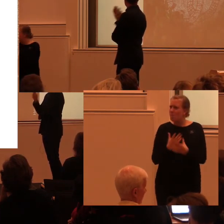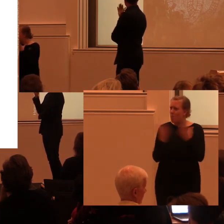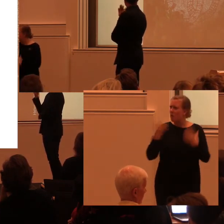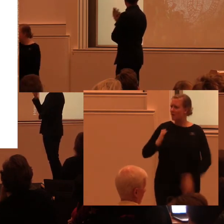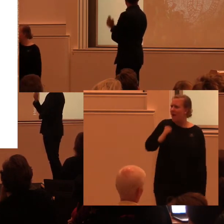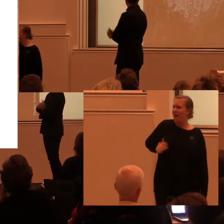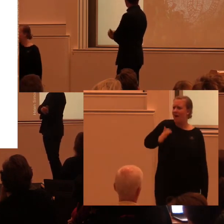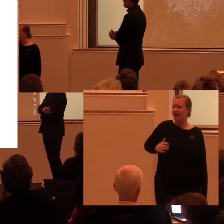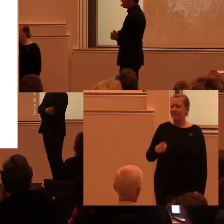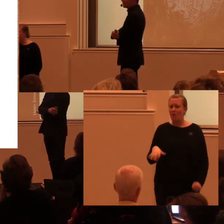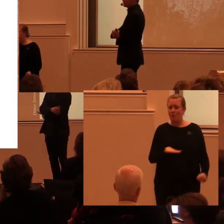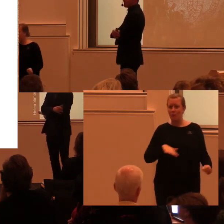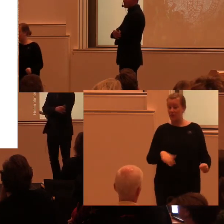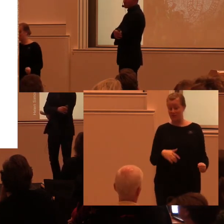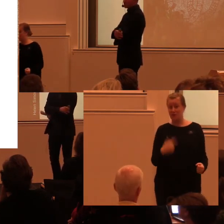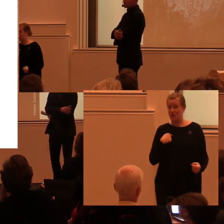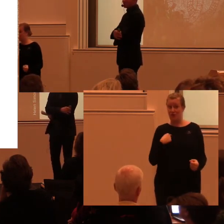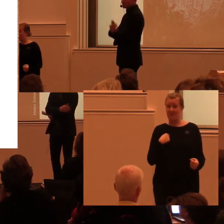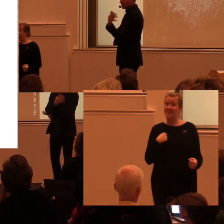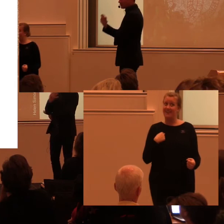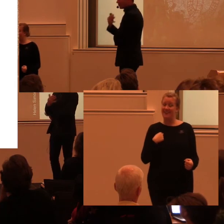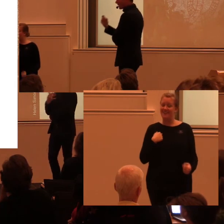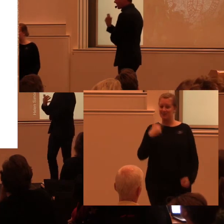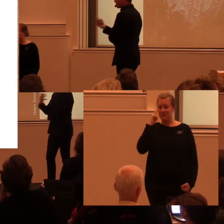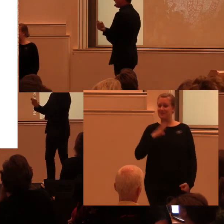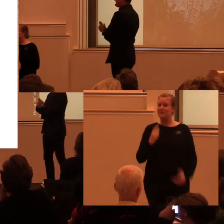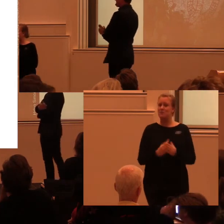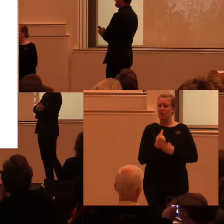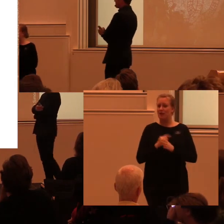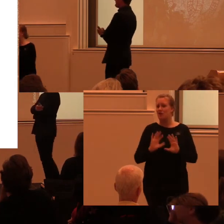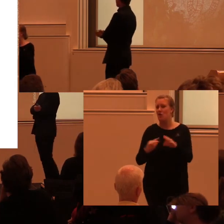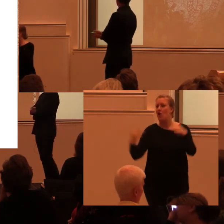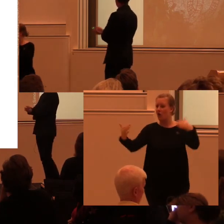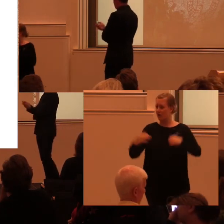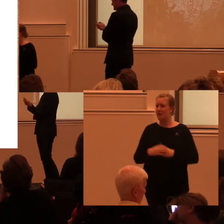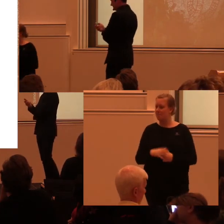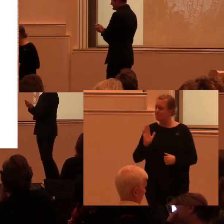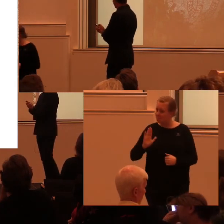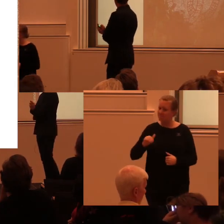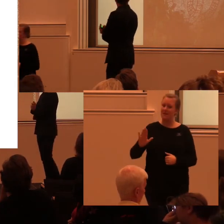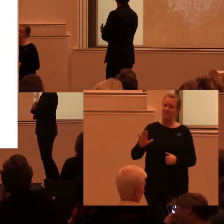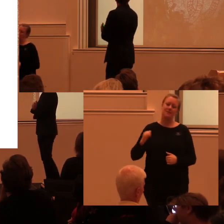känner jag direkt att det finns väldigt mycket stor potential i att utveckla hur det här blir mer tillgängligt.